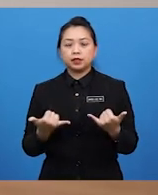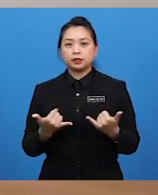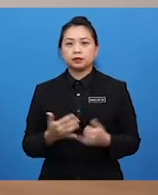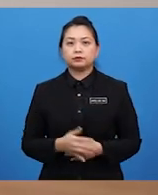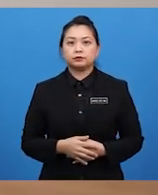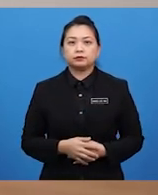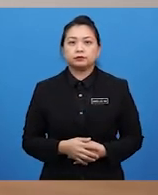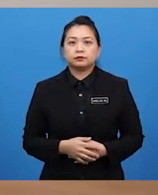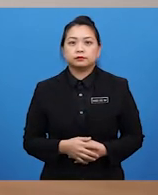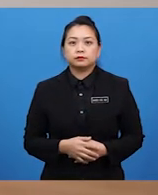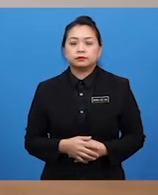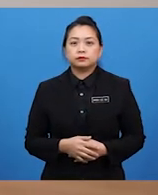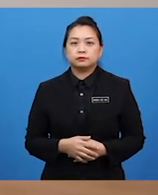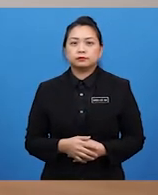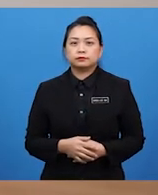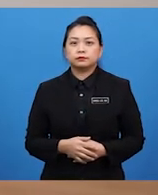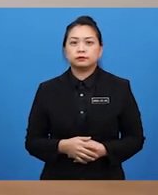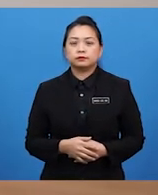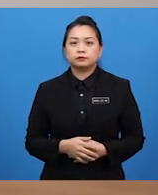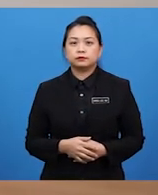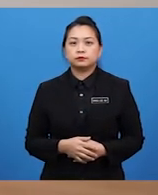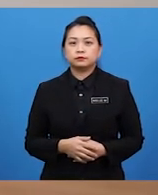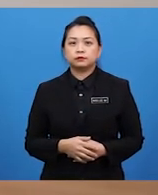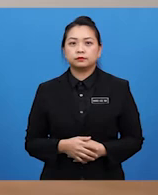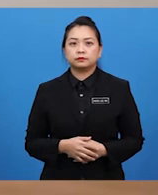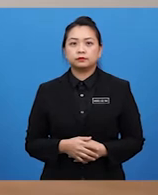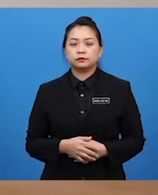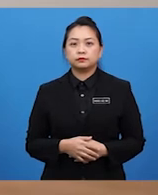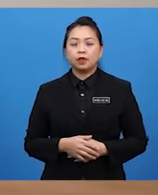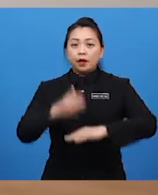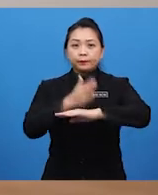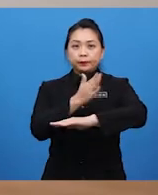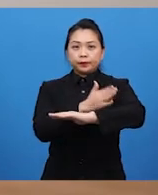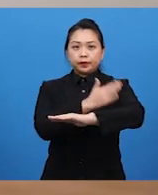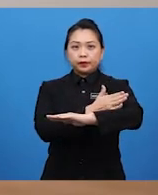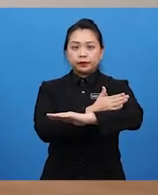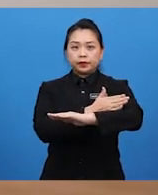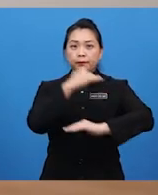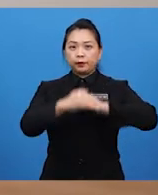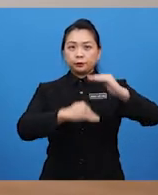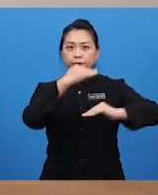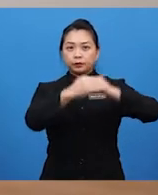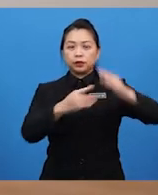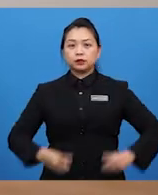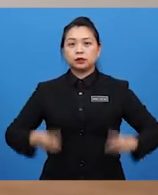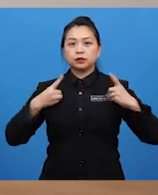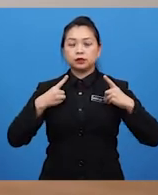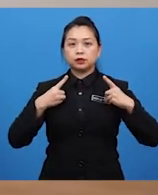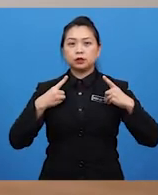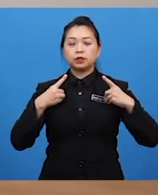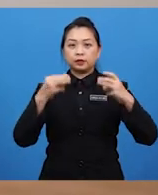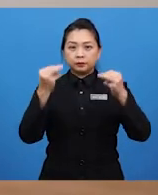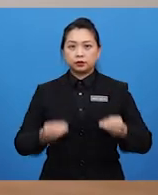psikologi manusia. Wah, sangat menarik itu lagi, Cik Arif. Perkembangan pembangunan dalam diri manusia atau dalam erti kata lain,